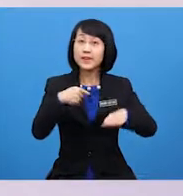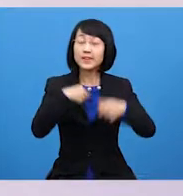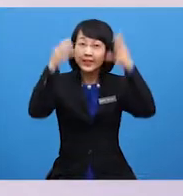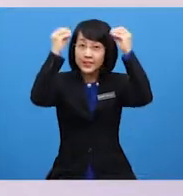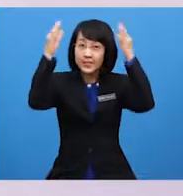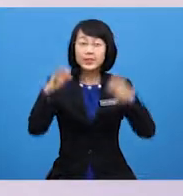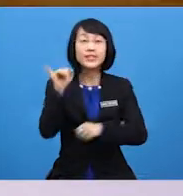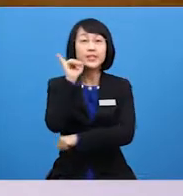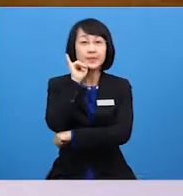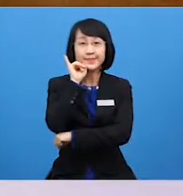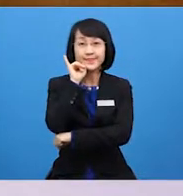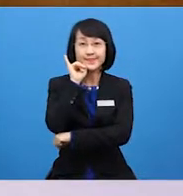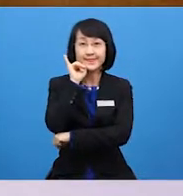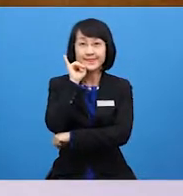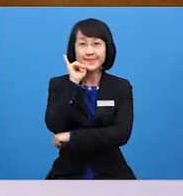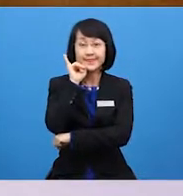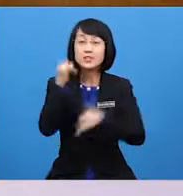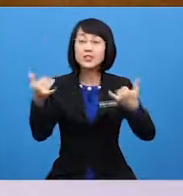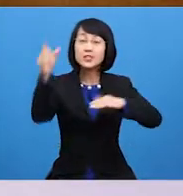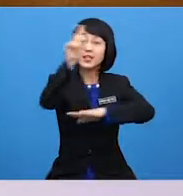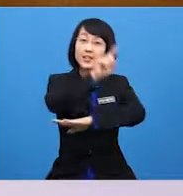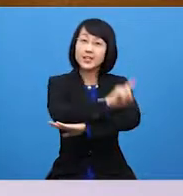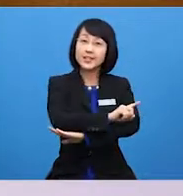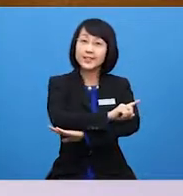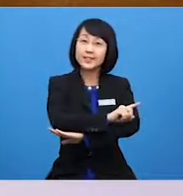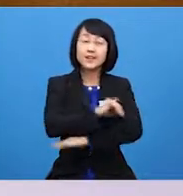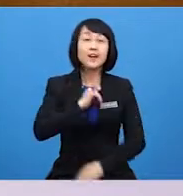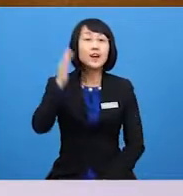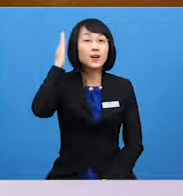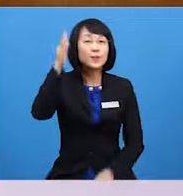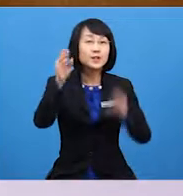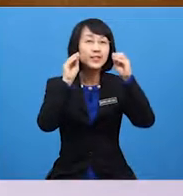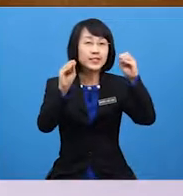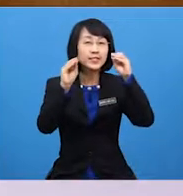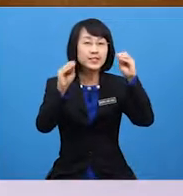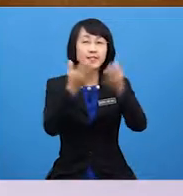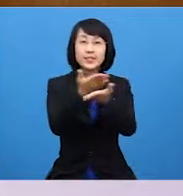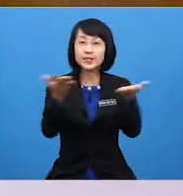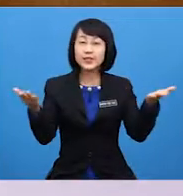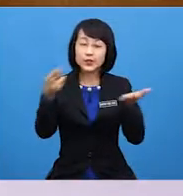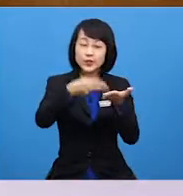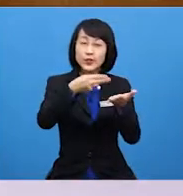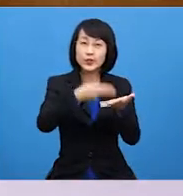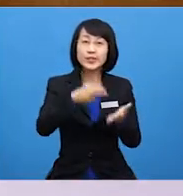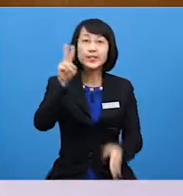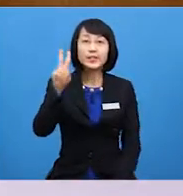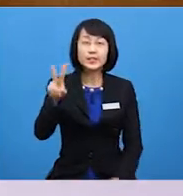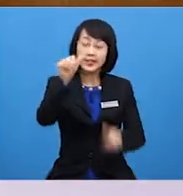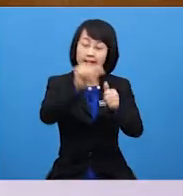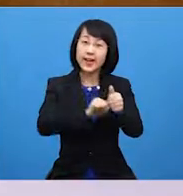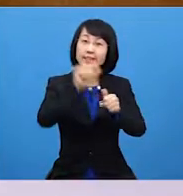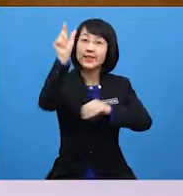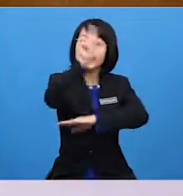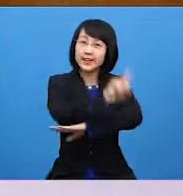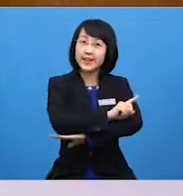Iman Today, I will be teaching you unit 2, every day,